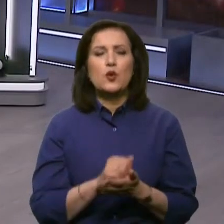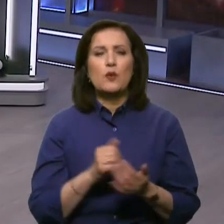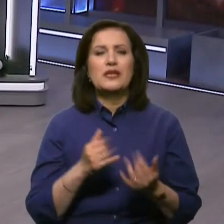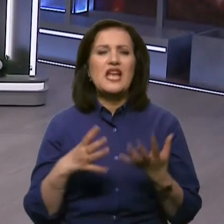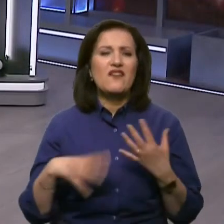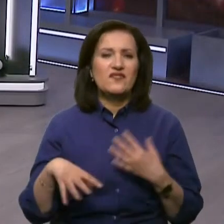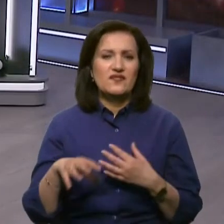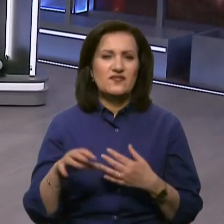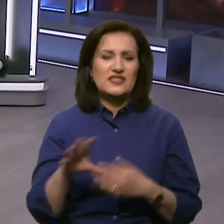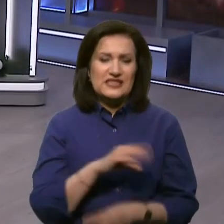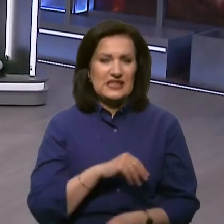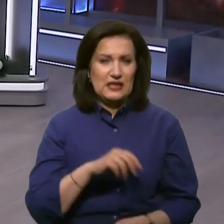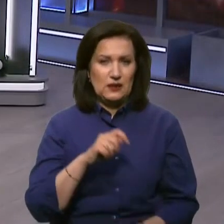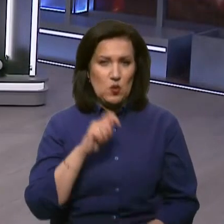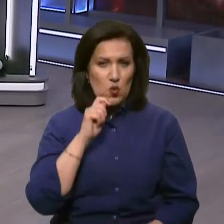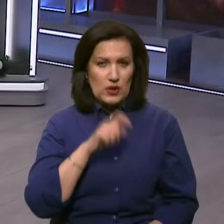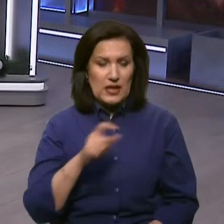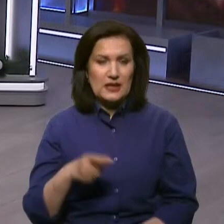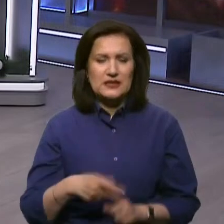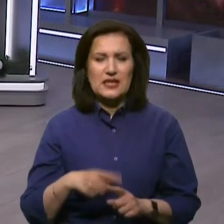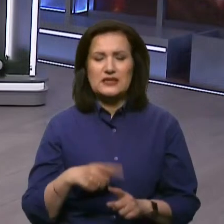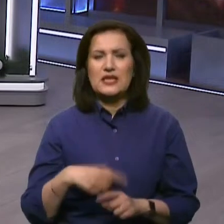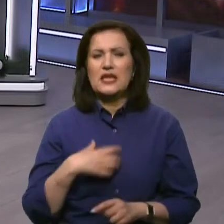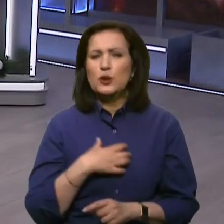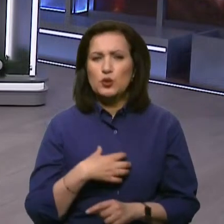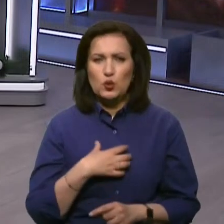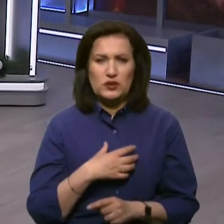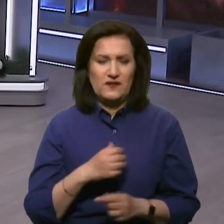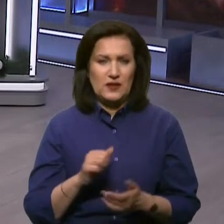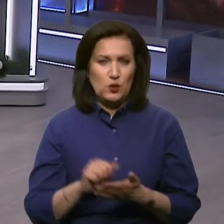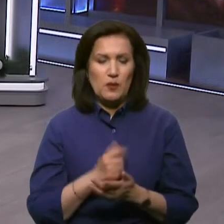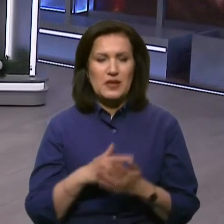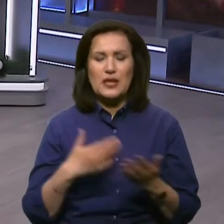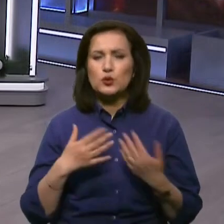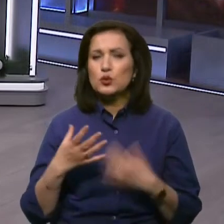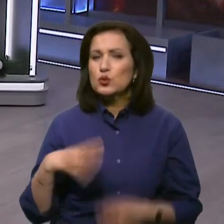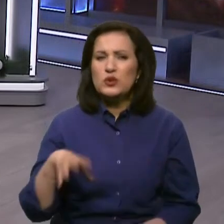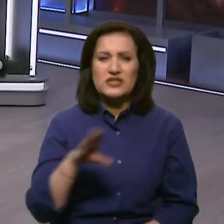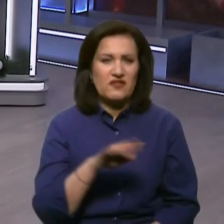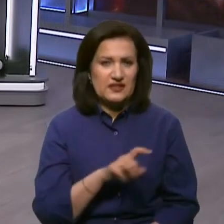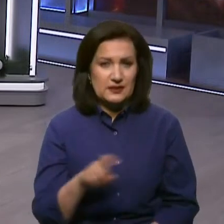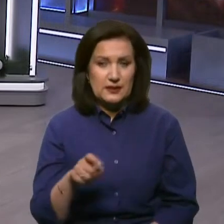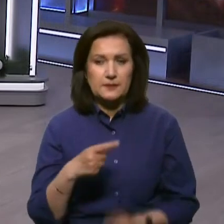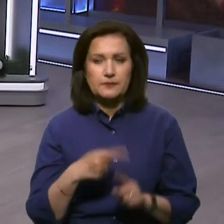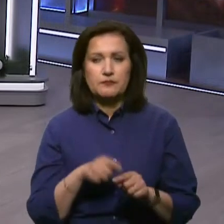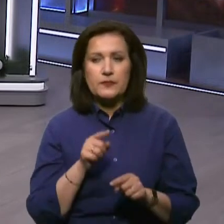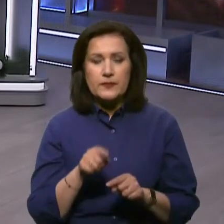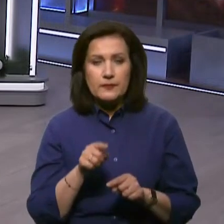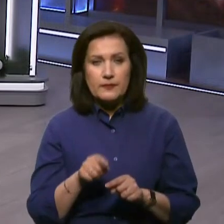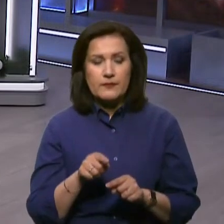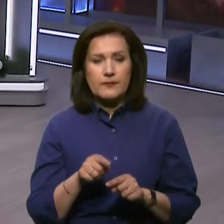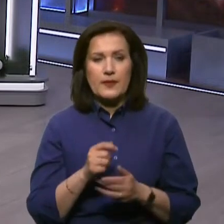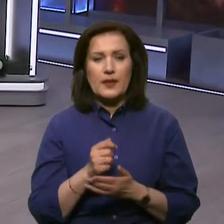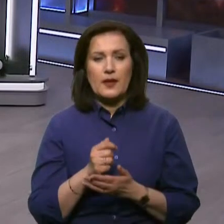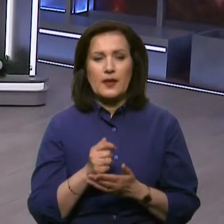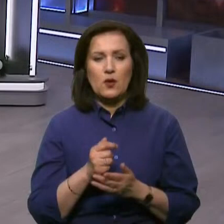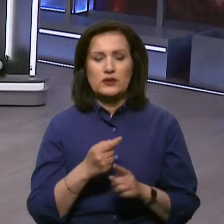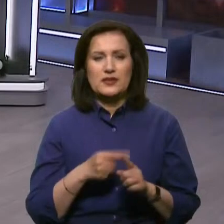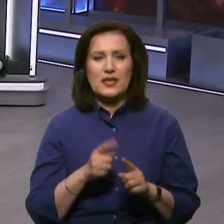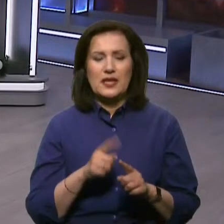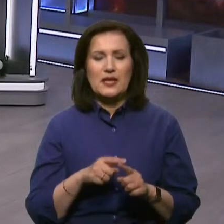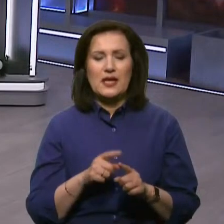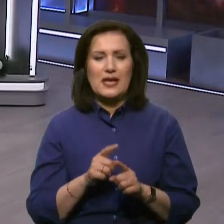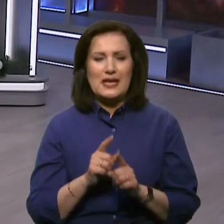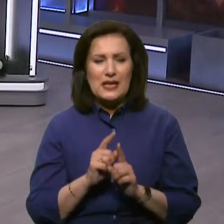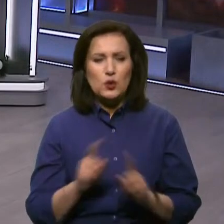для всіх українців, це інклюзивний документ, який стосується всіх. І оцей потенціал інклюзивності